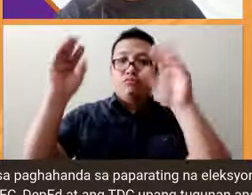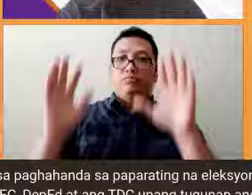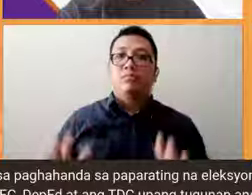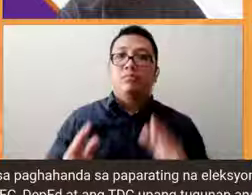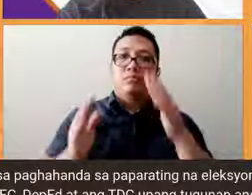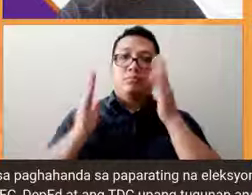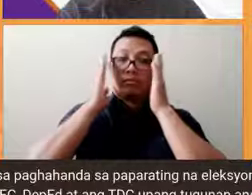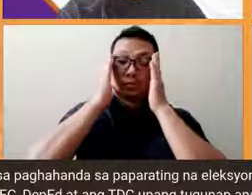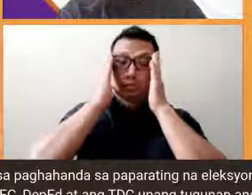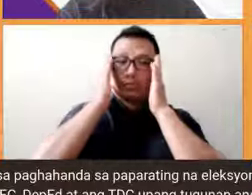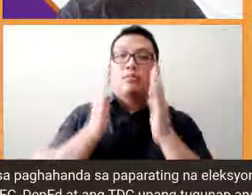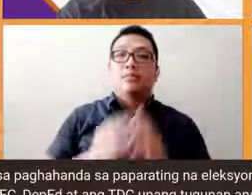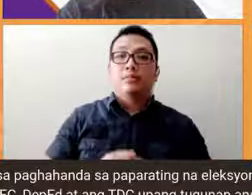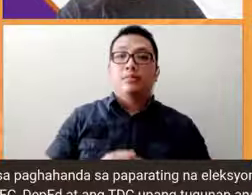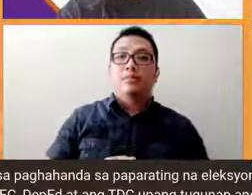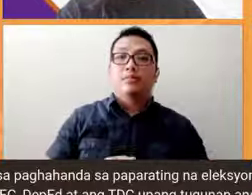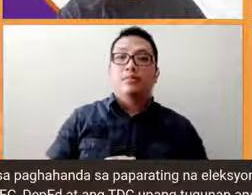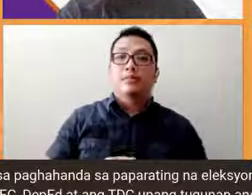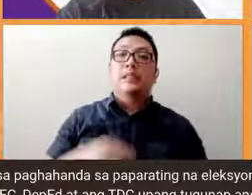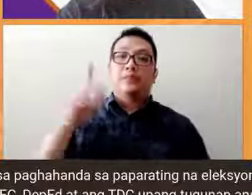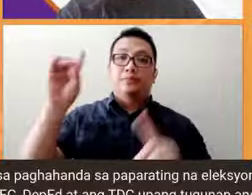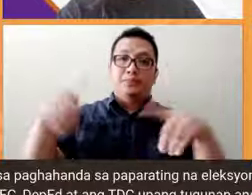course being deped employees and